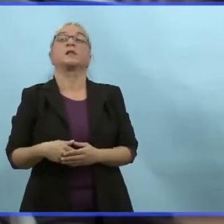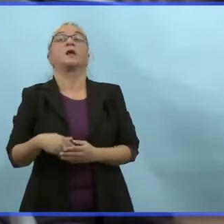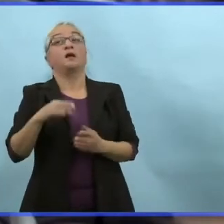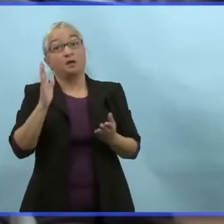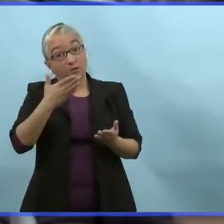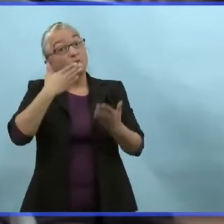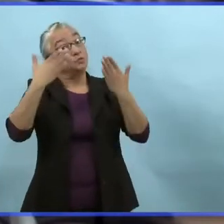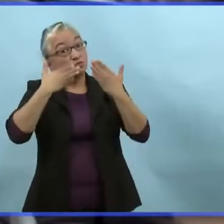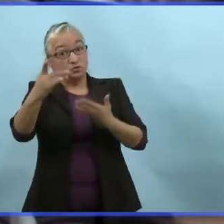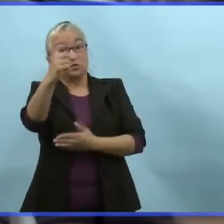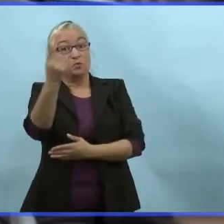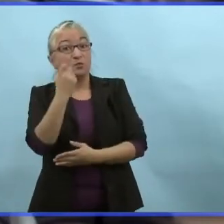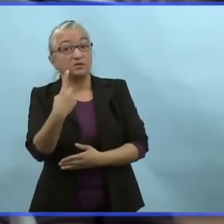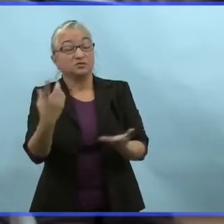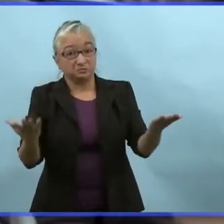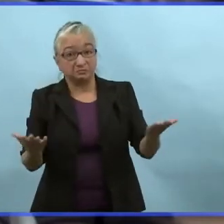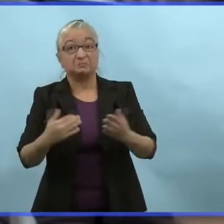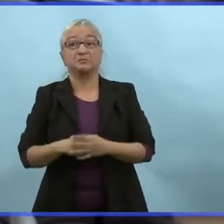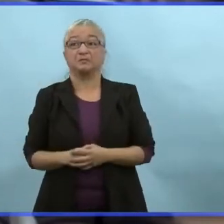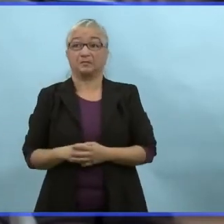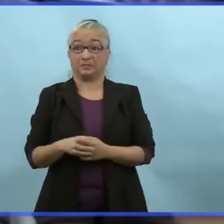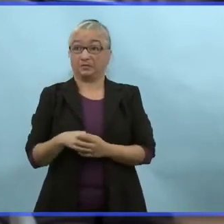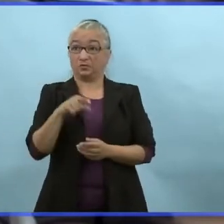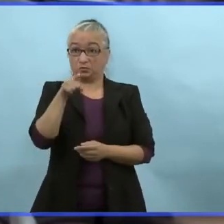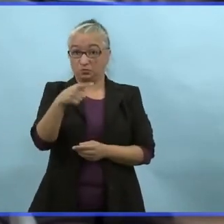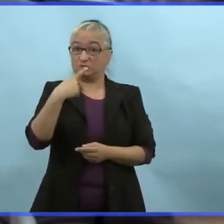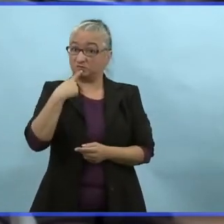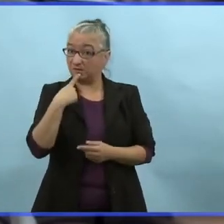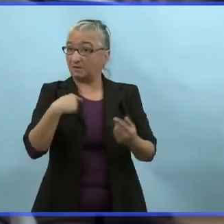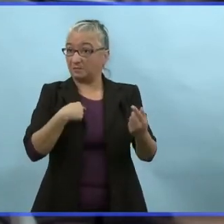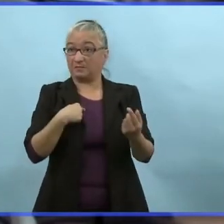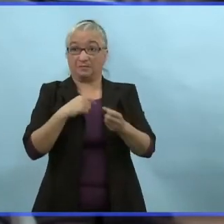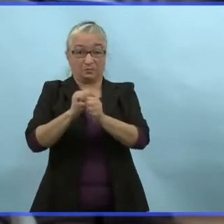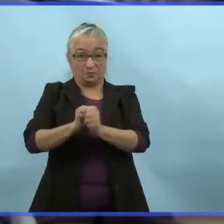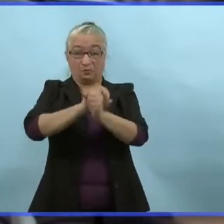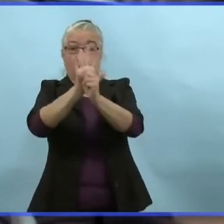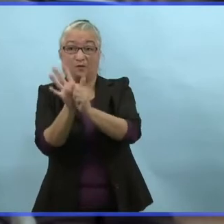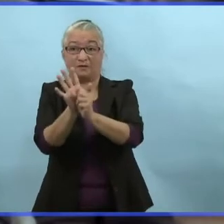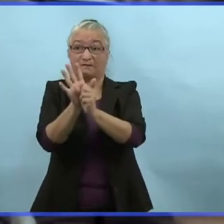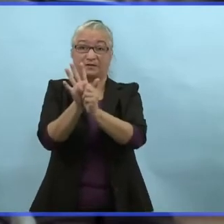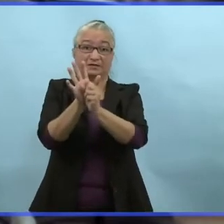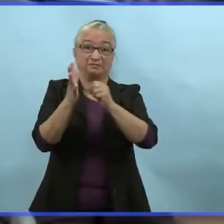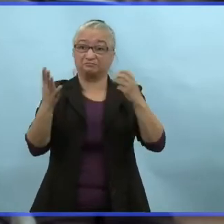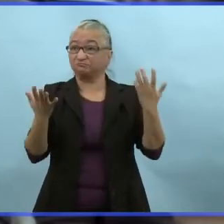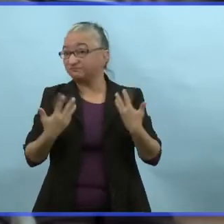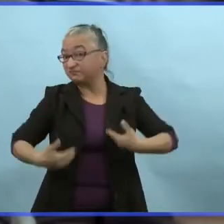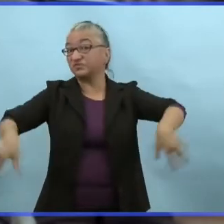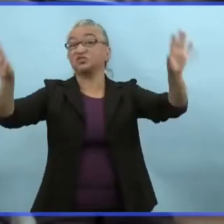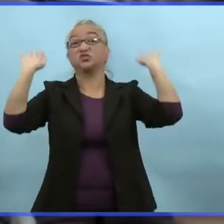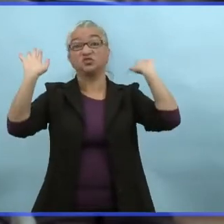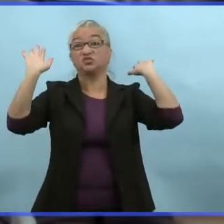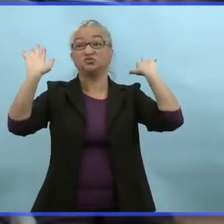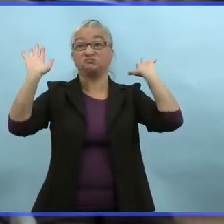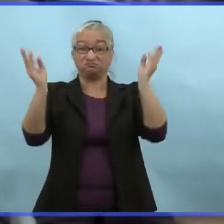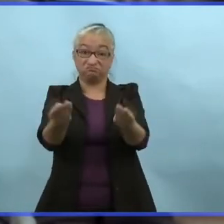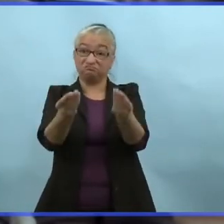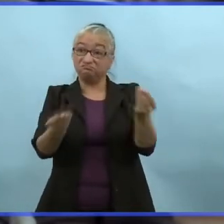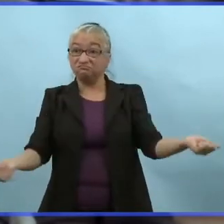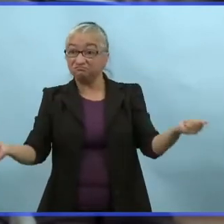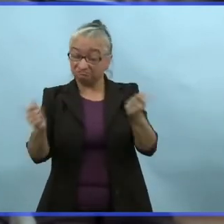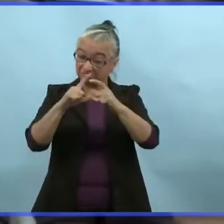Inaudible. C'est une question excellente et vous me dites quand la pandémie sera finie